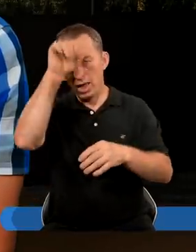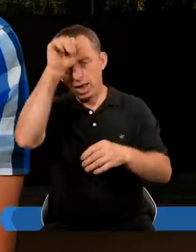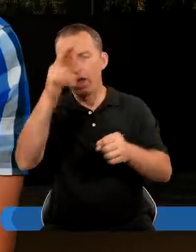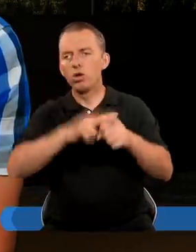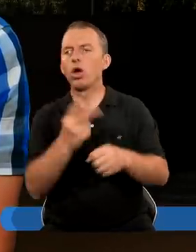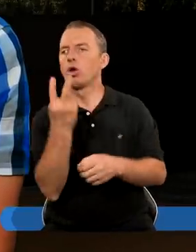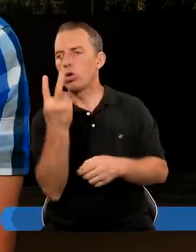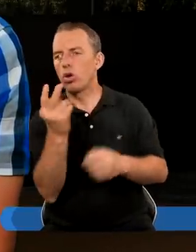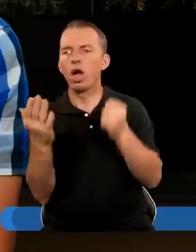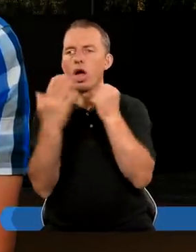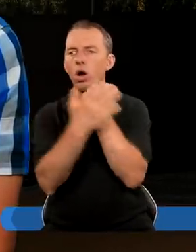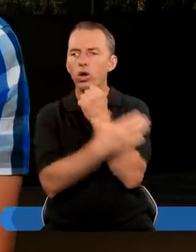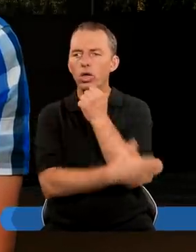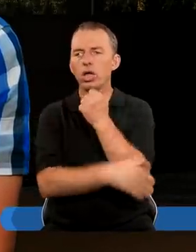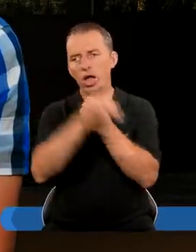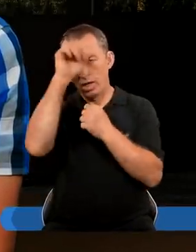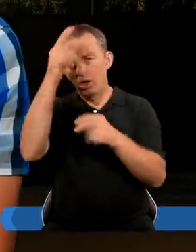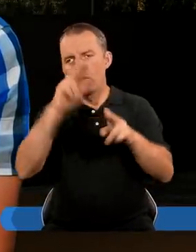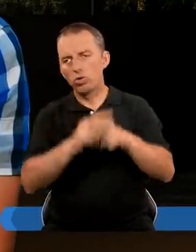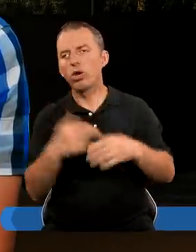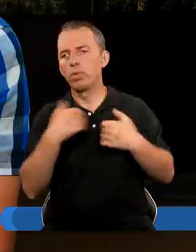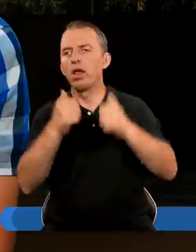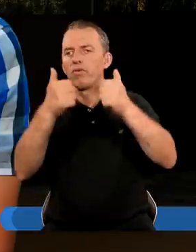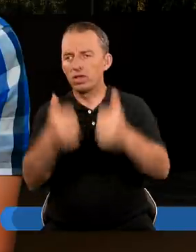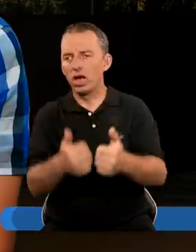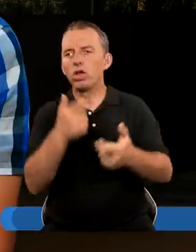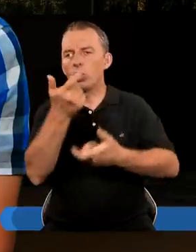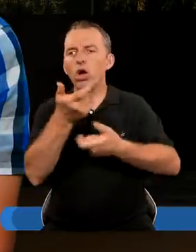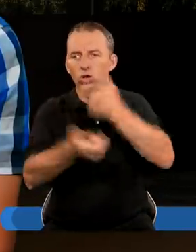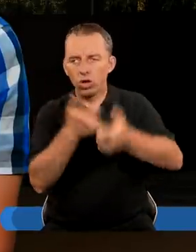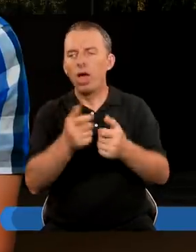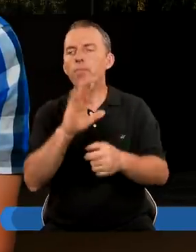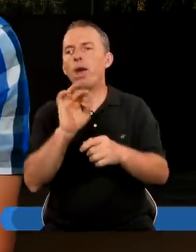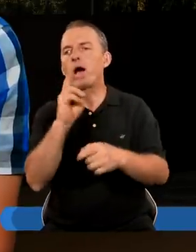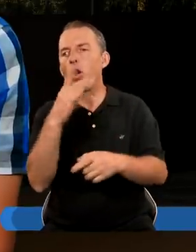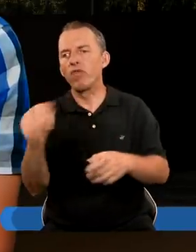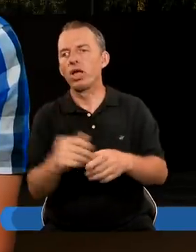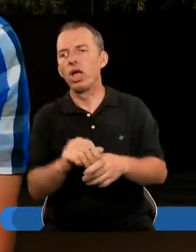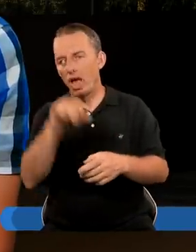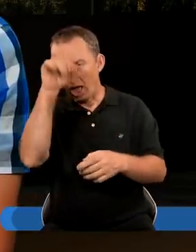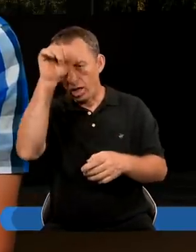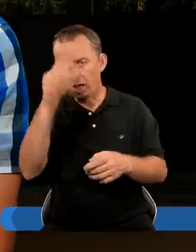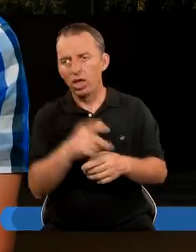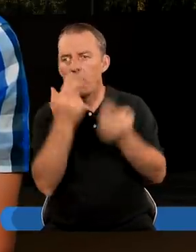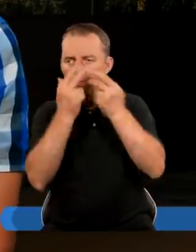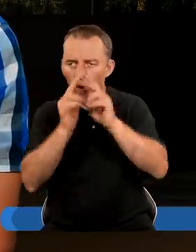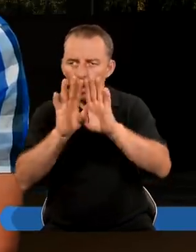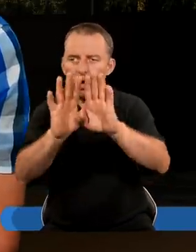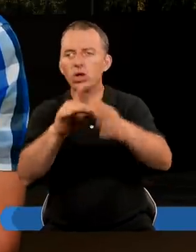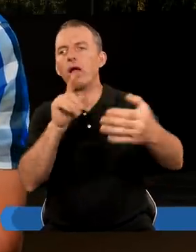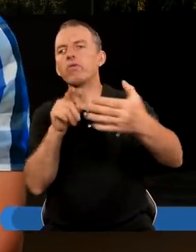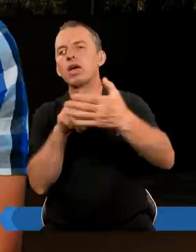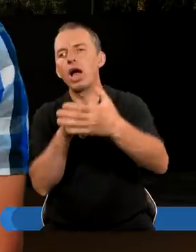była Druga I ostatnia plaga egipska Którą byli w stanie Podrobić Ci magowie egipscy Czyli